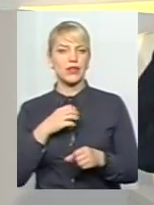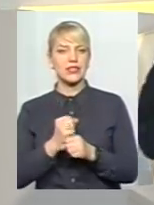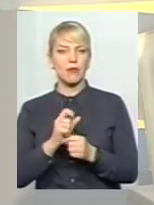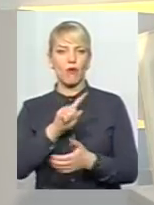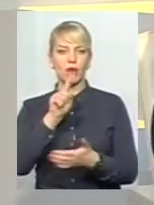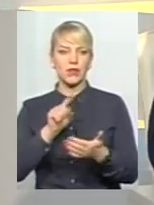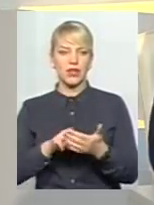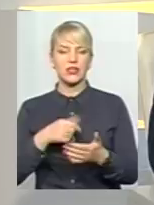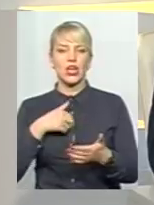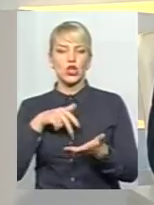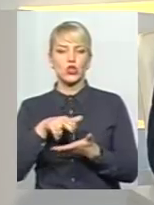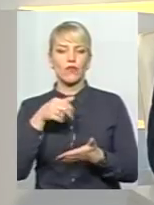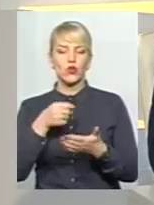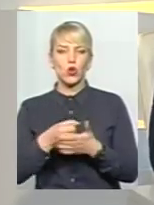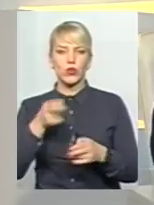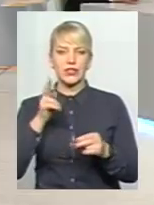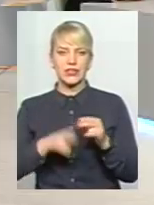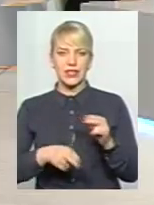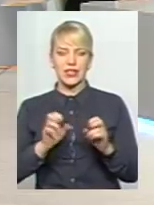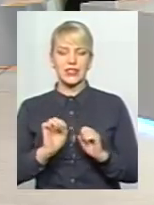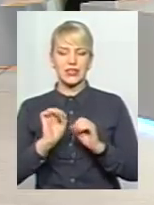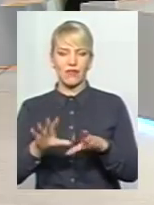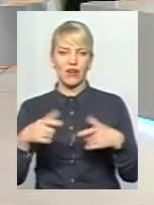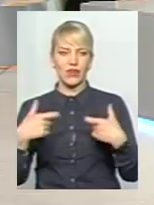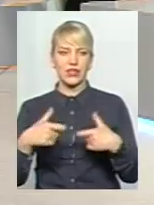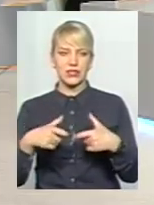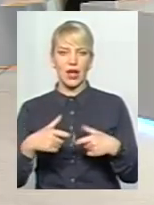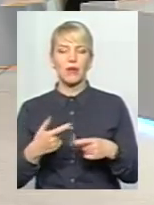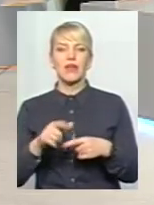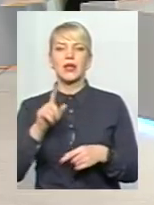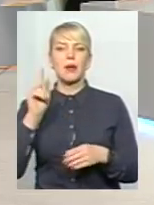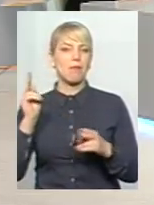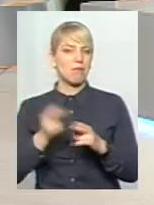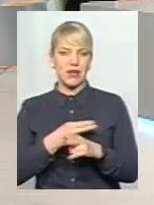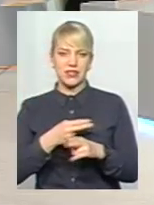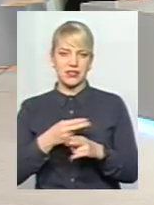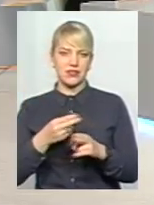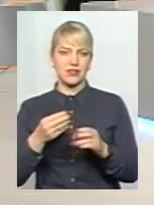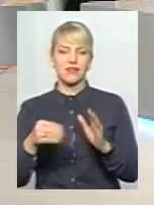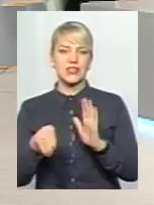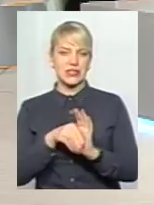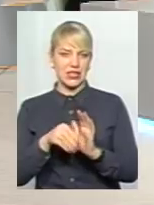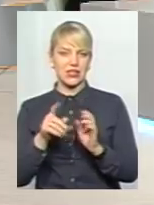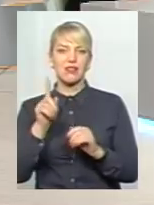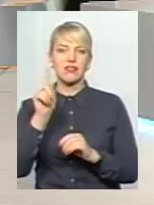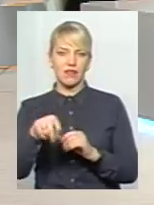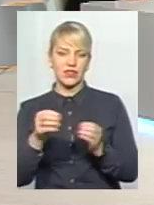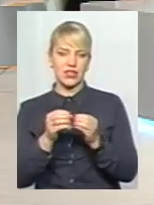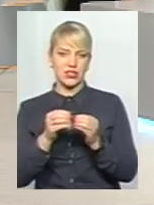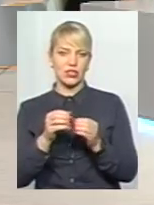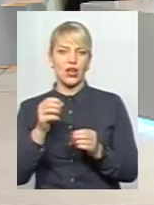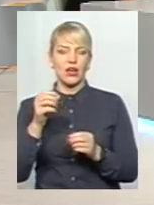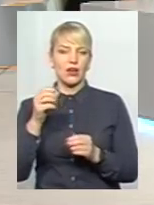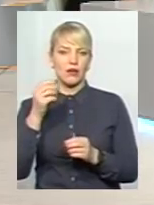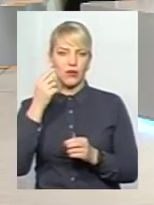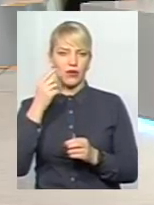кінця і завжди здавав екзамен без всякого, навіть якщо мені натикали, що треба здати 10 доларів, до прикладу, щоб оцінка була на бал вище.